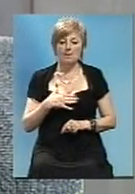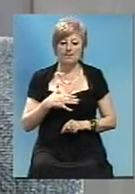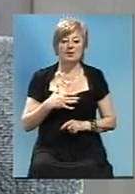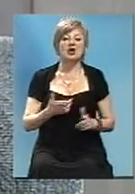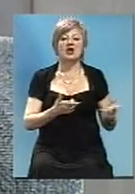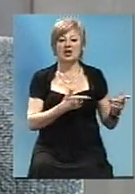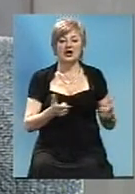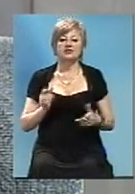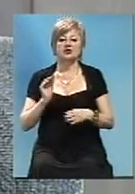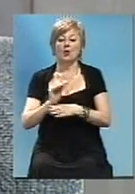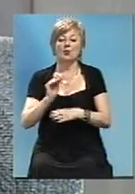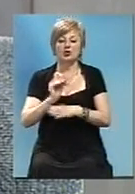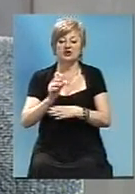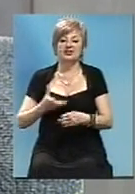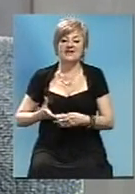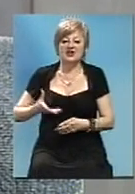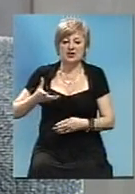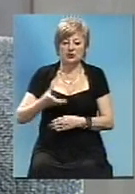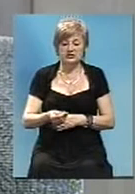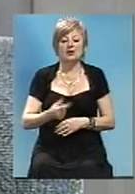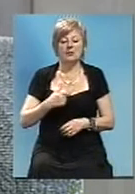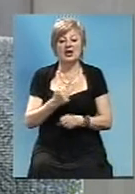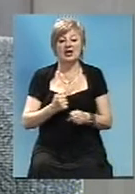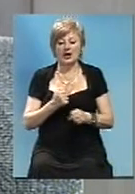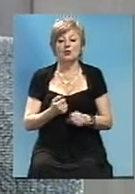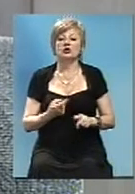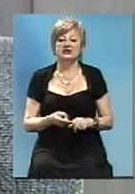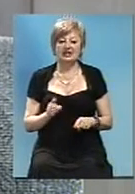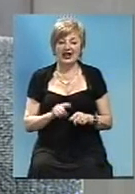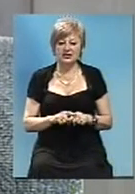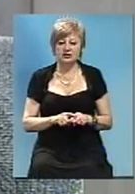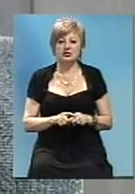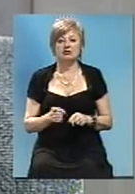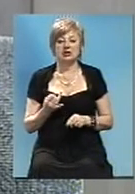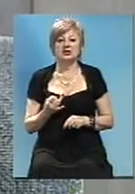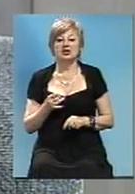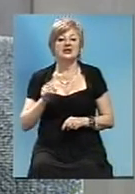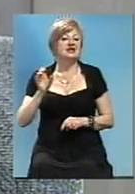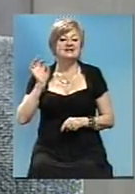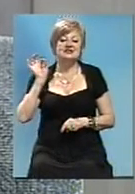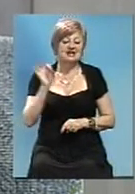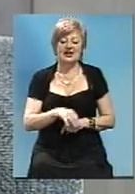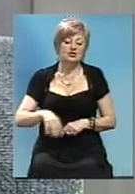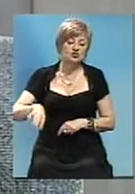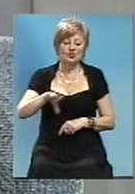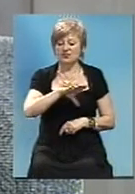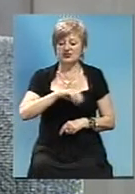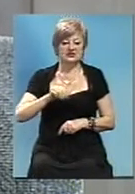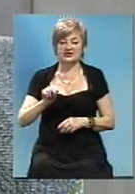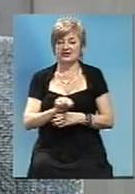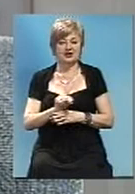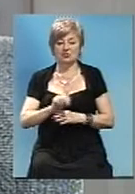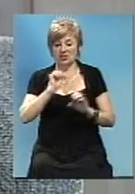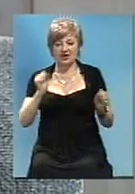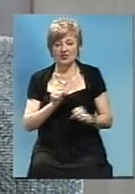для допомнительного финансування, всячески работаємо над цим. І не сразу все дороги ми, к сожалению, построимо. Хотелось б,